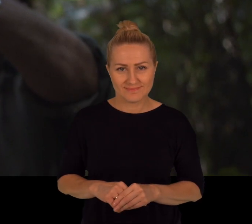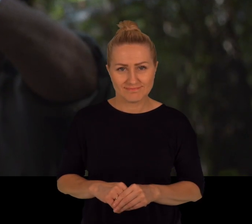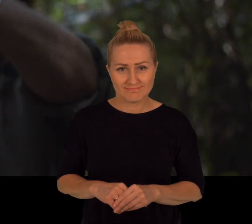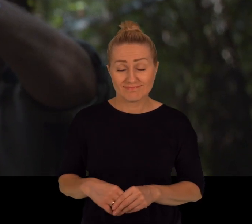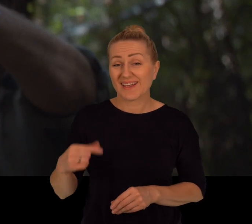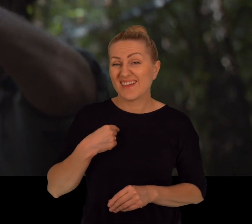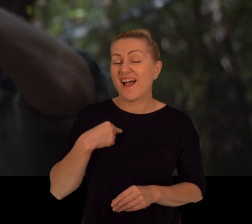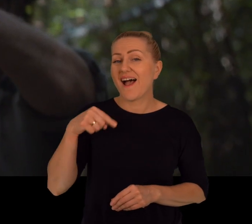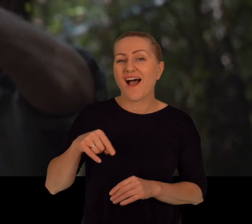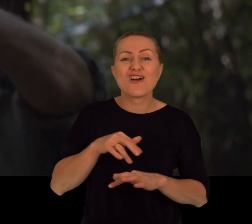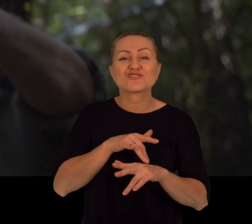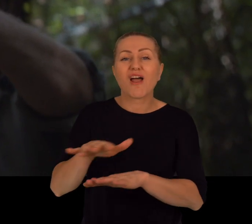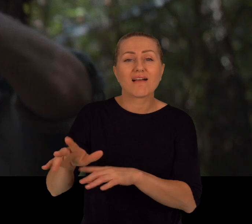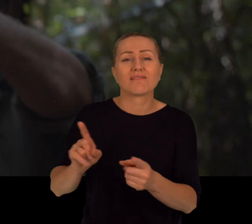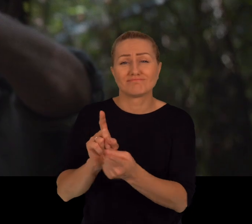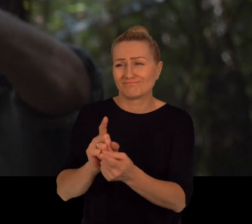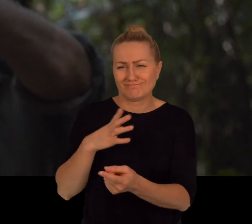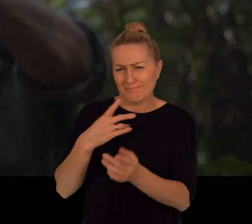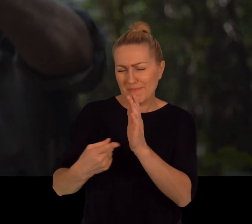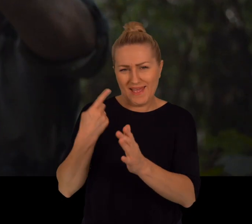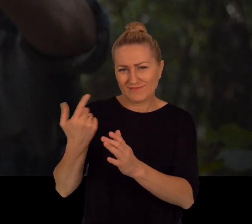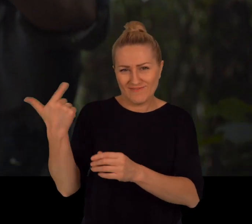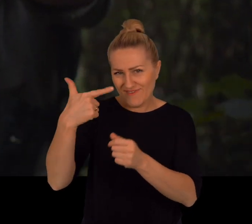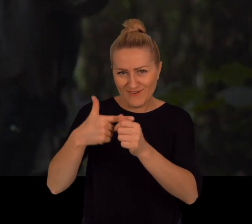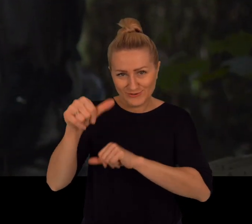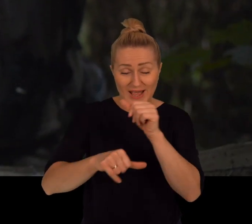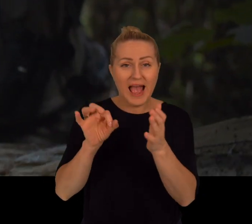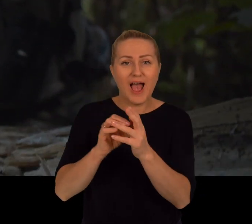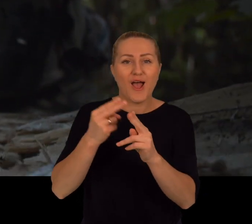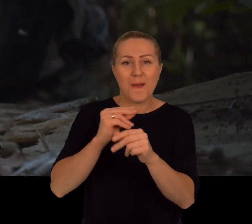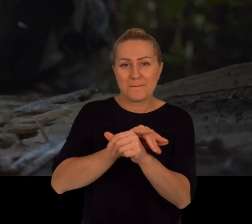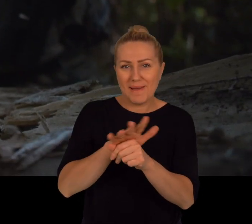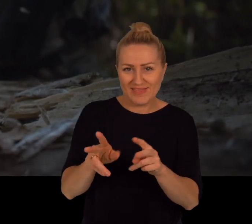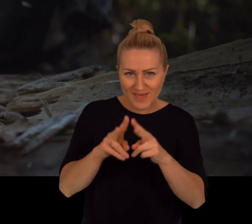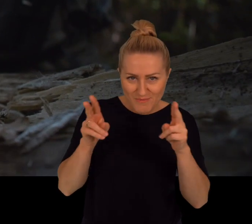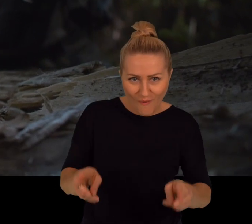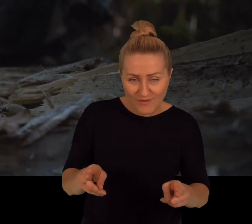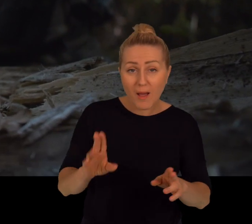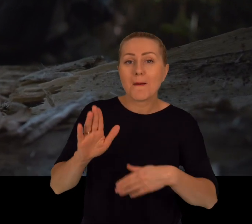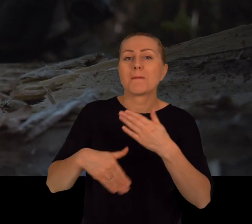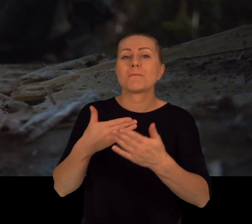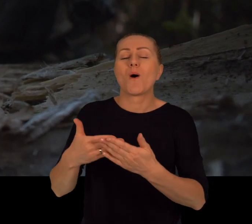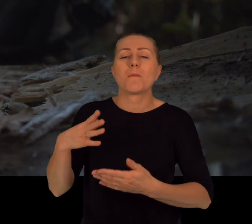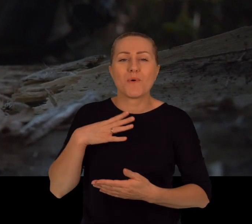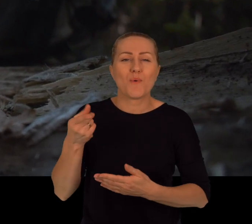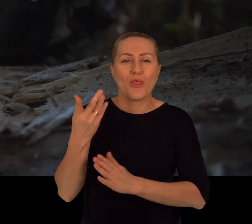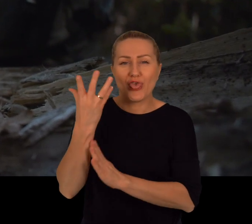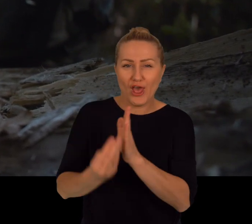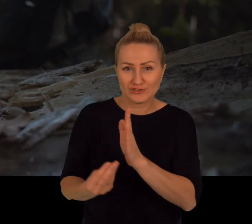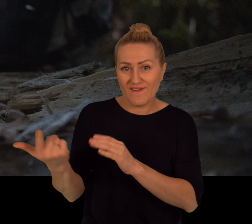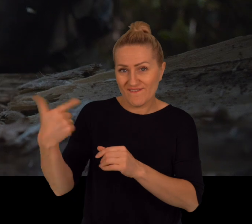Ja na tą rzekę trafiłem w 2020 roku, w pandemii. I potem przyszła jesień